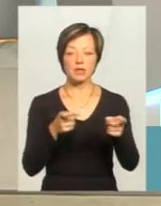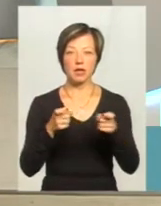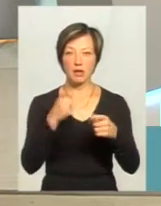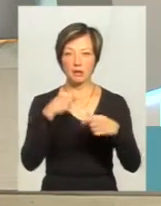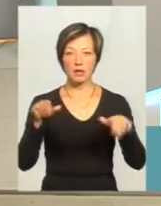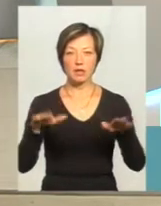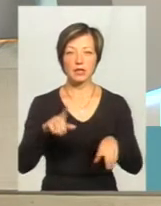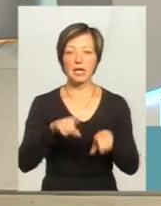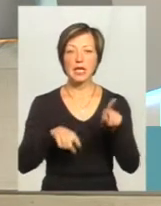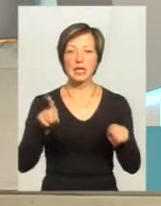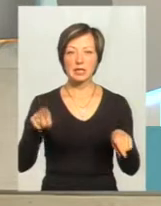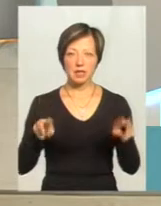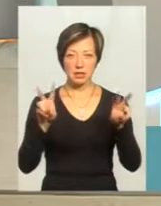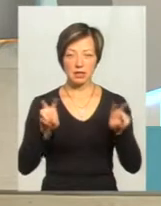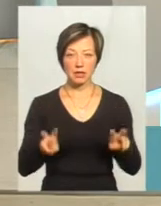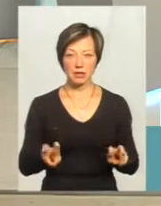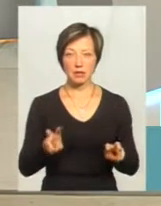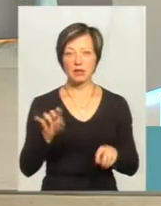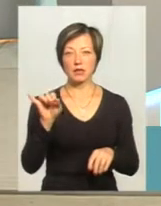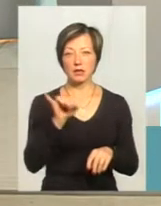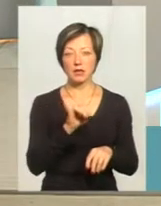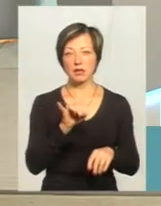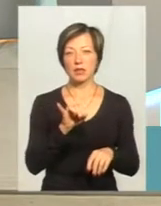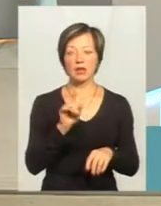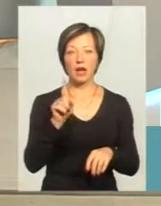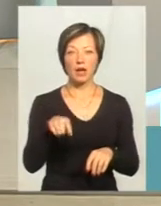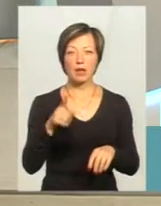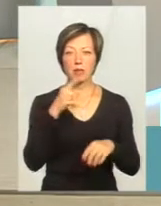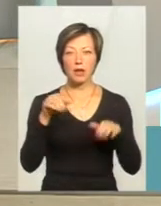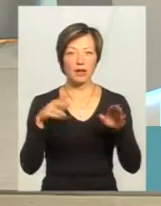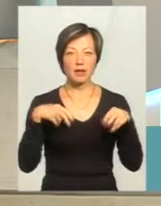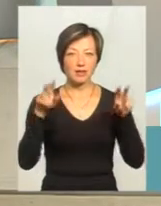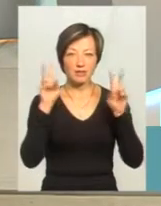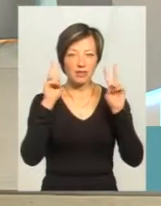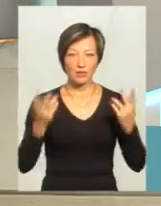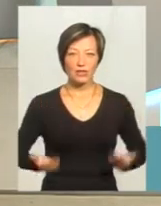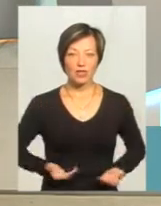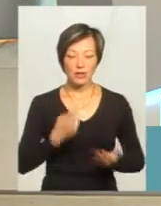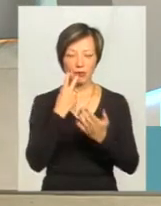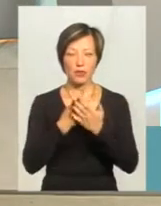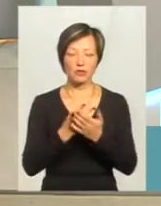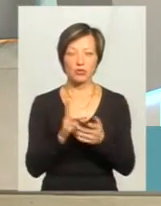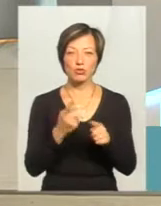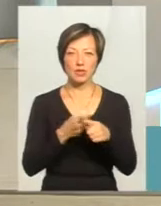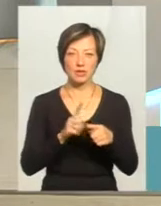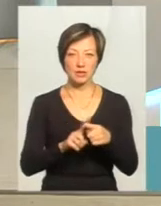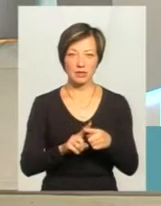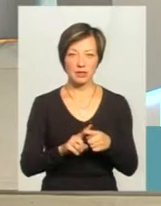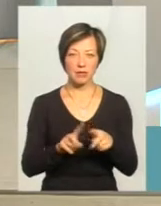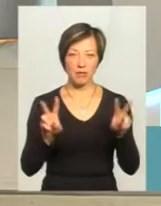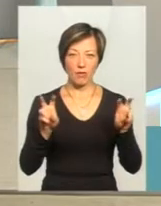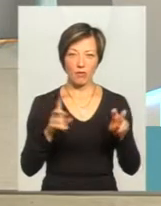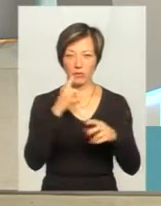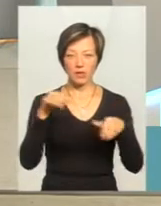причому дуже рідкісні, це і хижі птахи, і навіть такі птахи, які я ніколи життєдників не бачила, і не знаю, що це за така, скажімо, порода